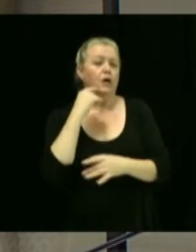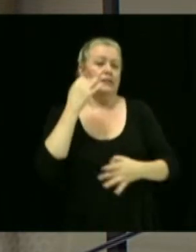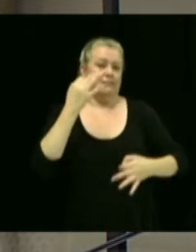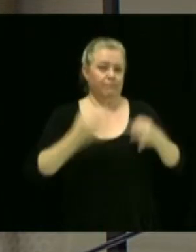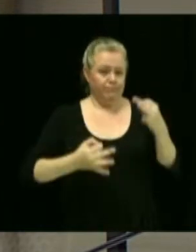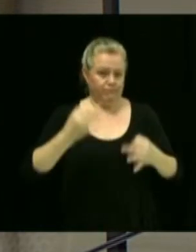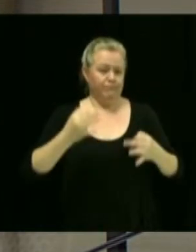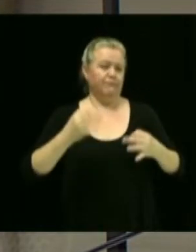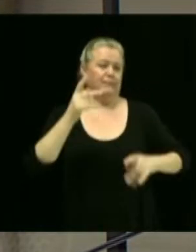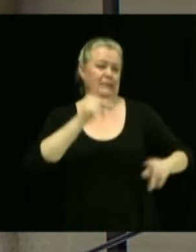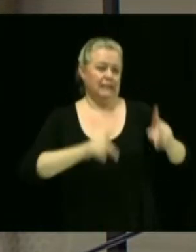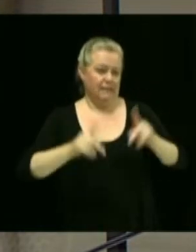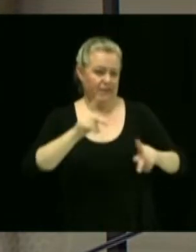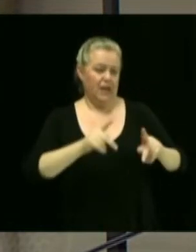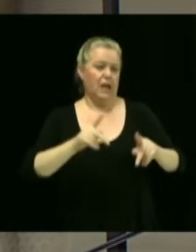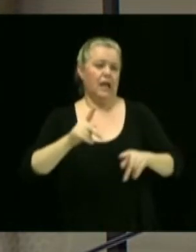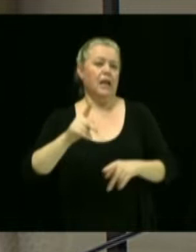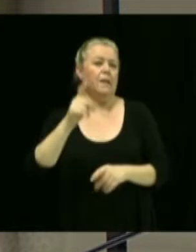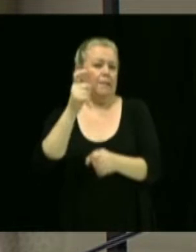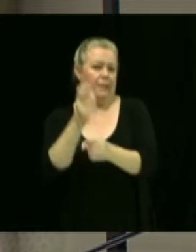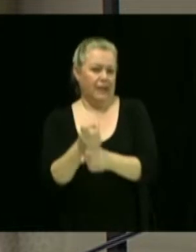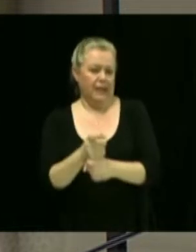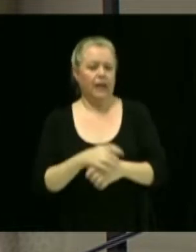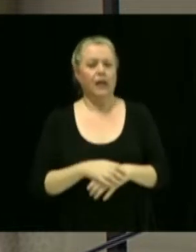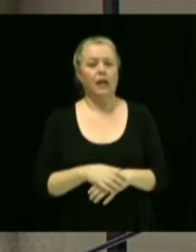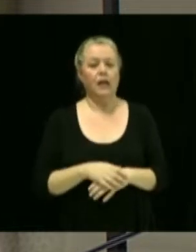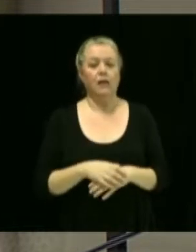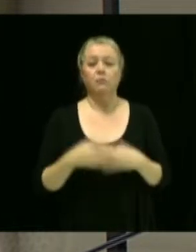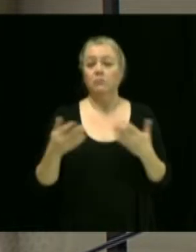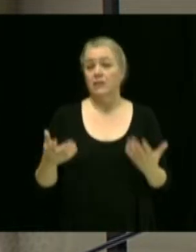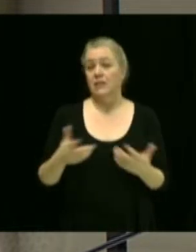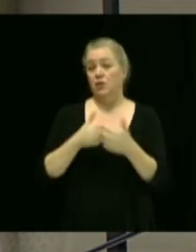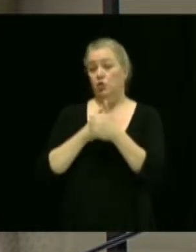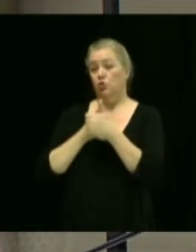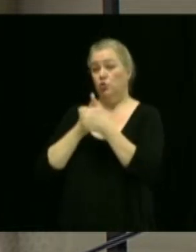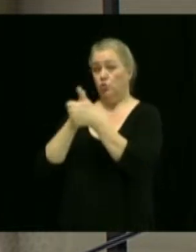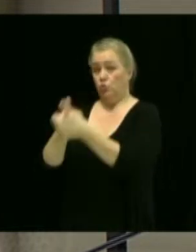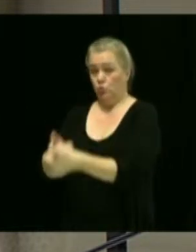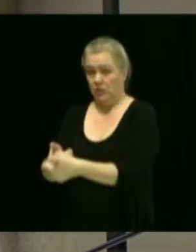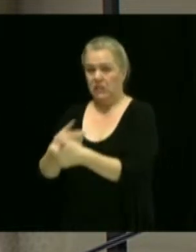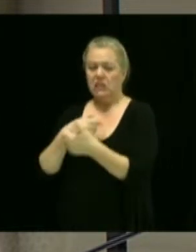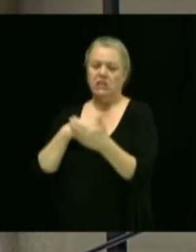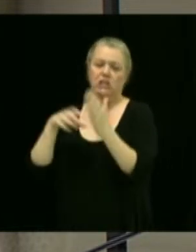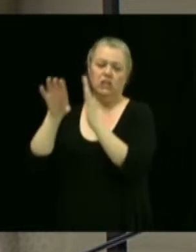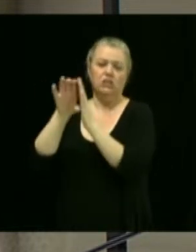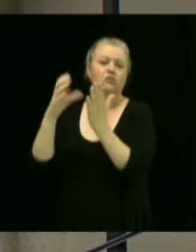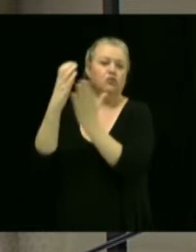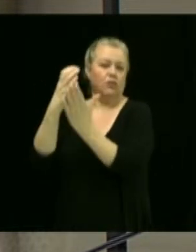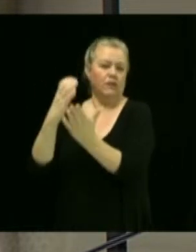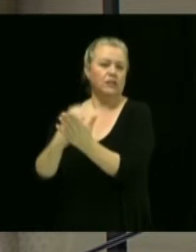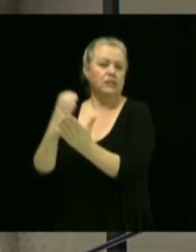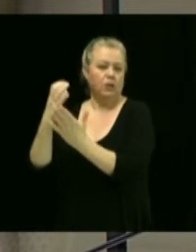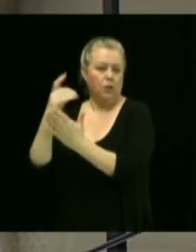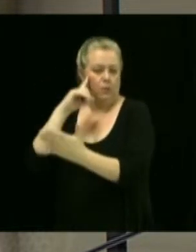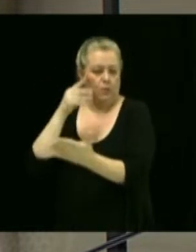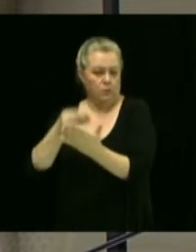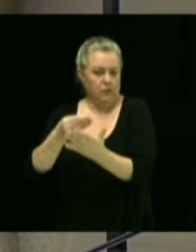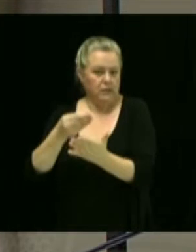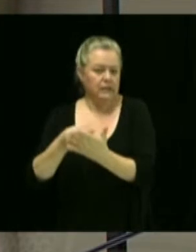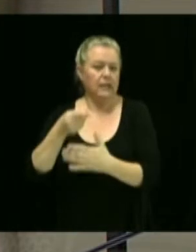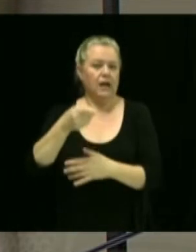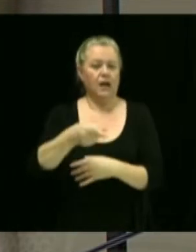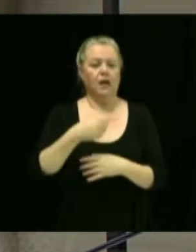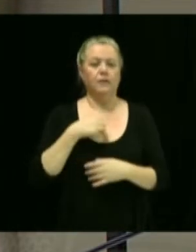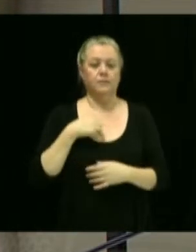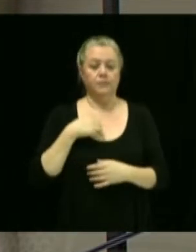conditions de travail et les conditions salariales prévues dans le protocole des relations de travail du personnel cadre. Et à